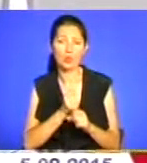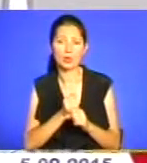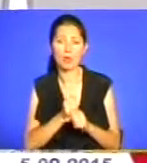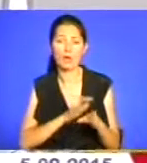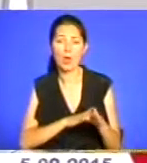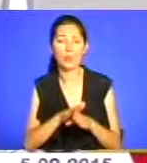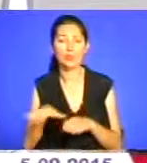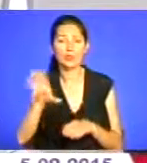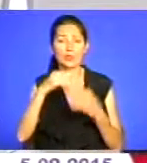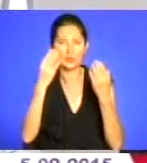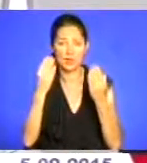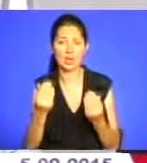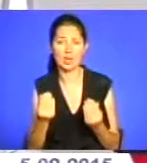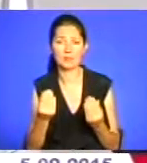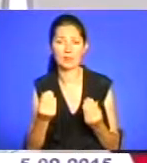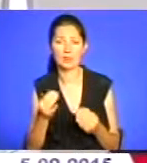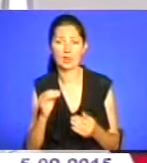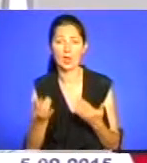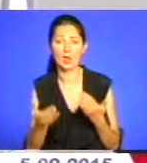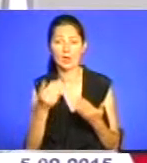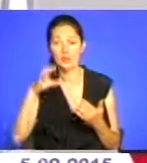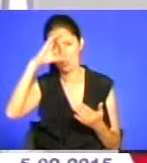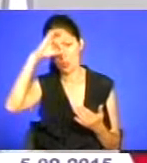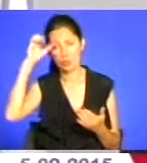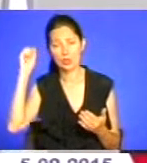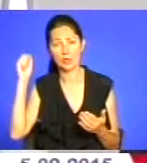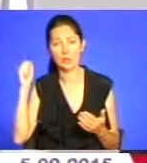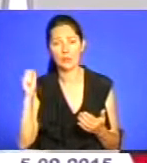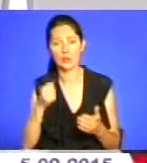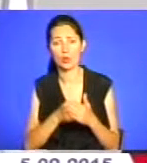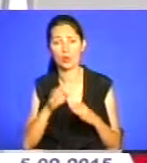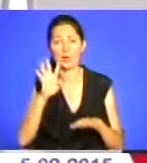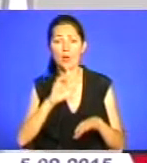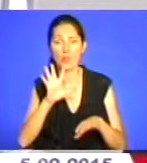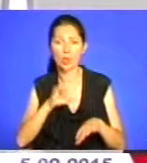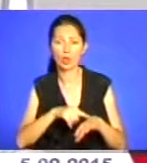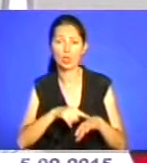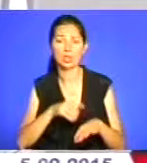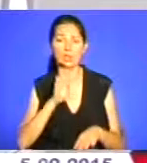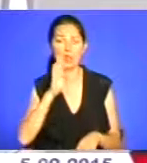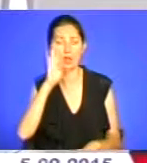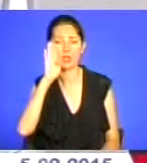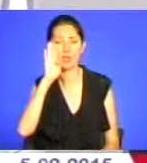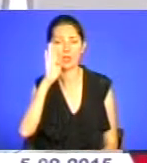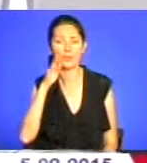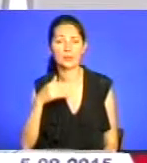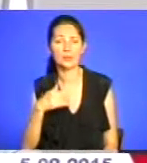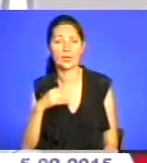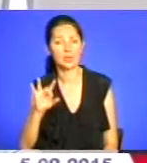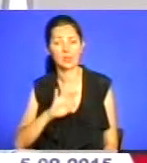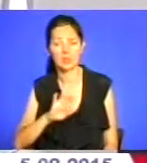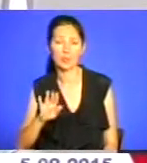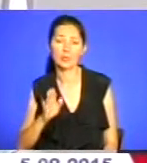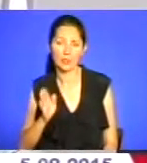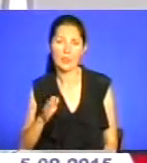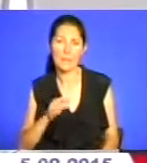вона вирішила, що коли повернеться додому, набише книгу про героїв Небесної сотні і про інших героїв сучасної України. Працювала я